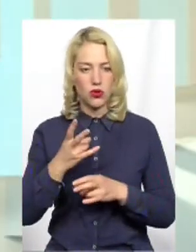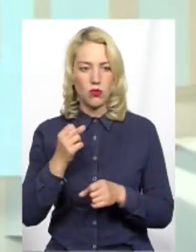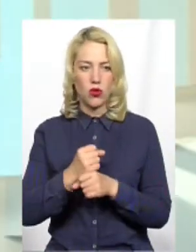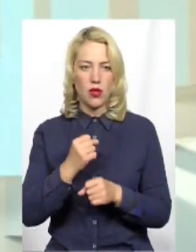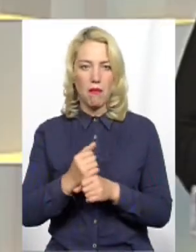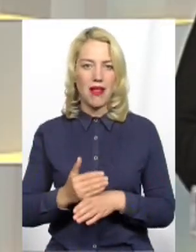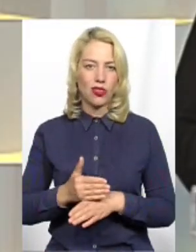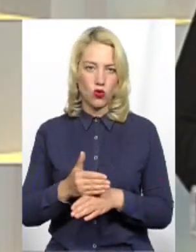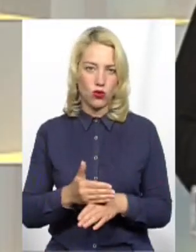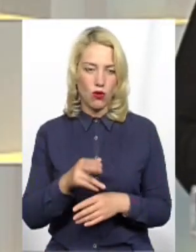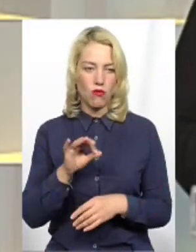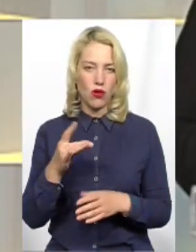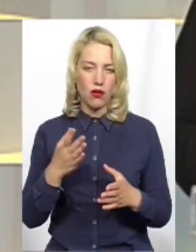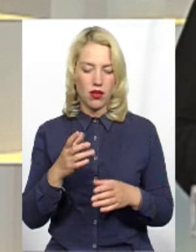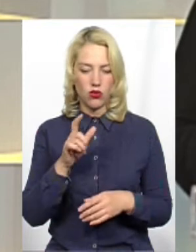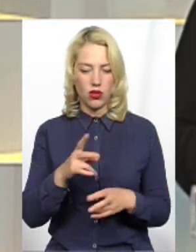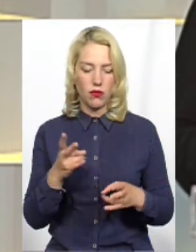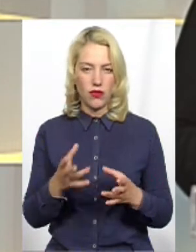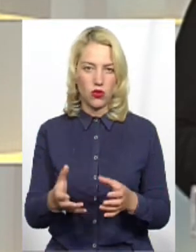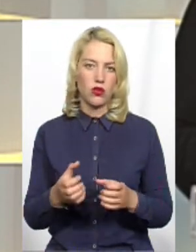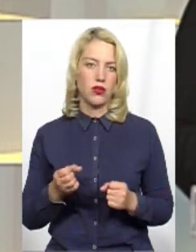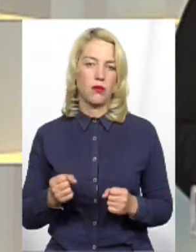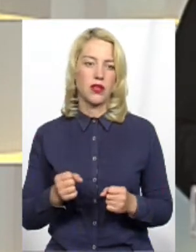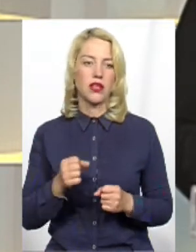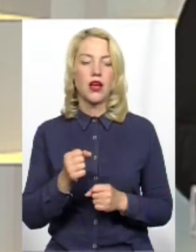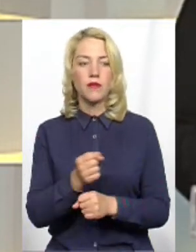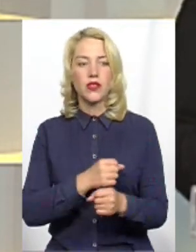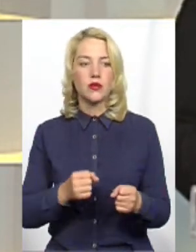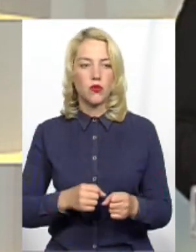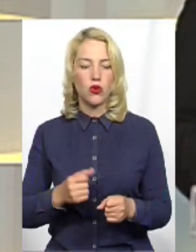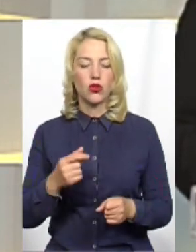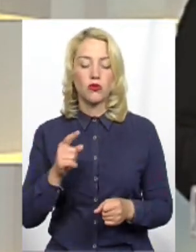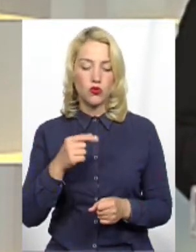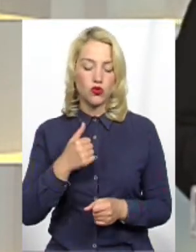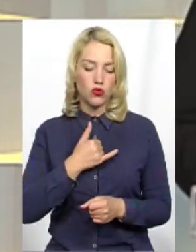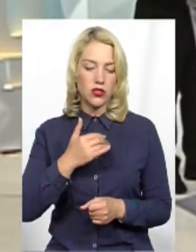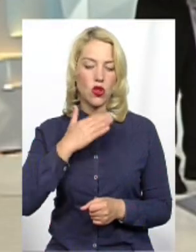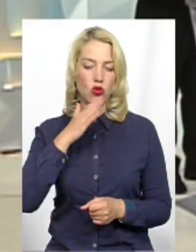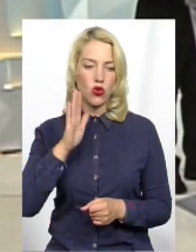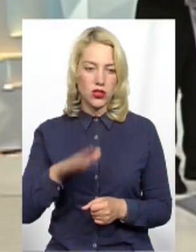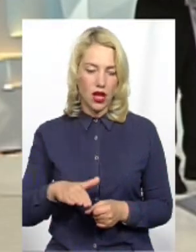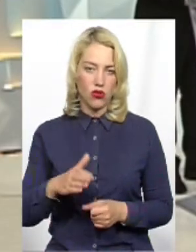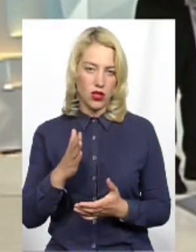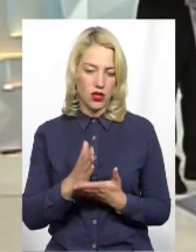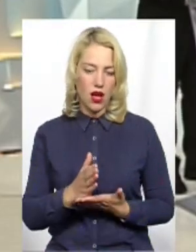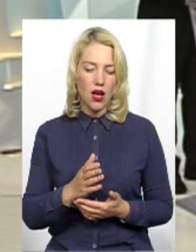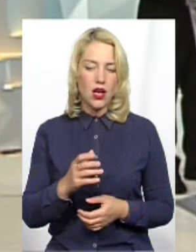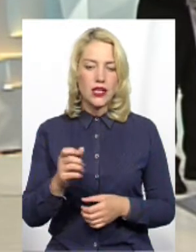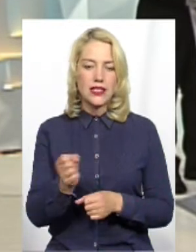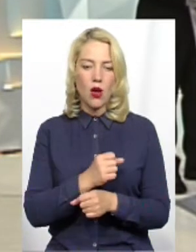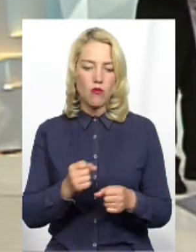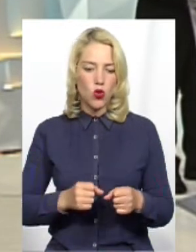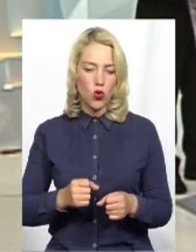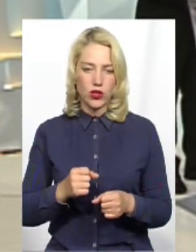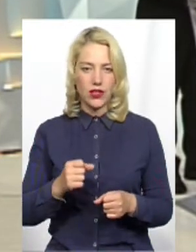методику, по якій людина повинна отримувати зброю. Бо що в нас і так достатньо зброї в країні на законних основах, тобто це і